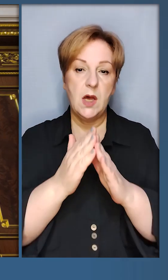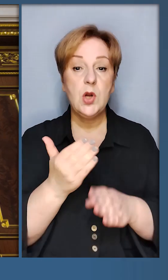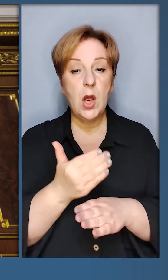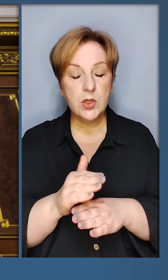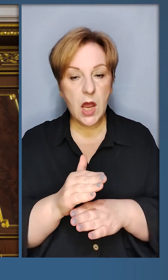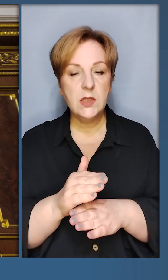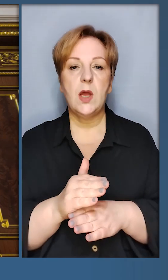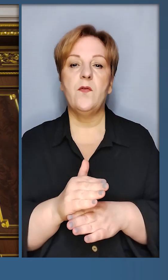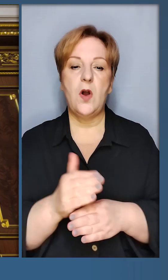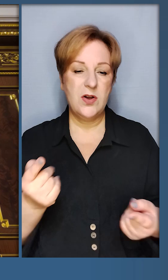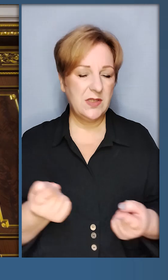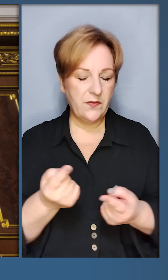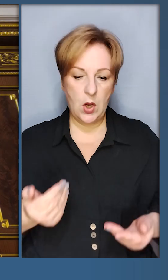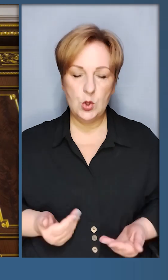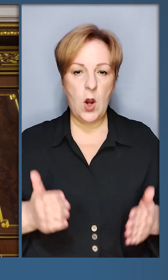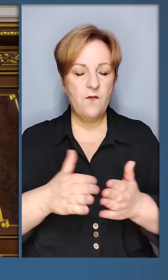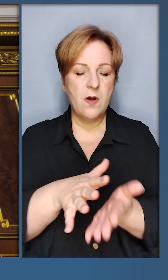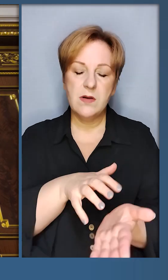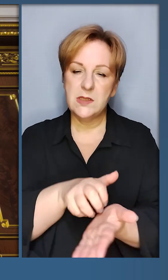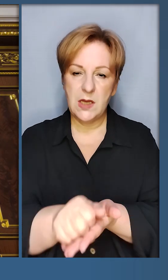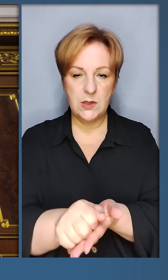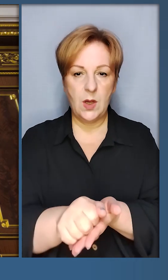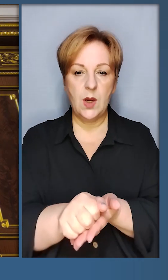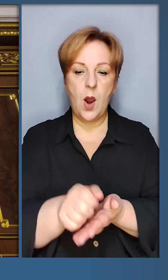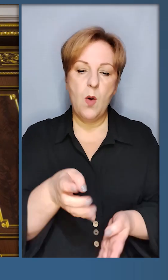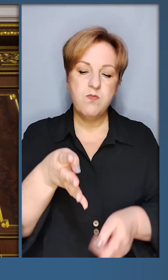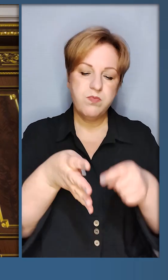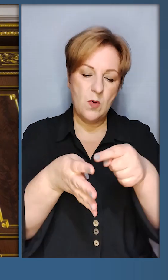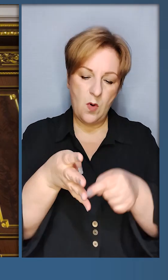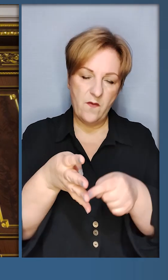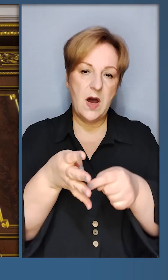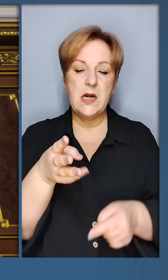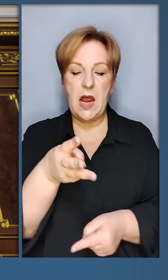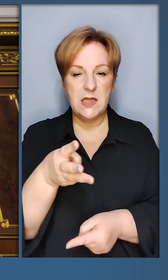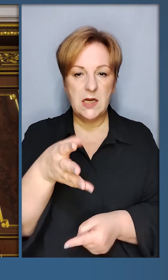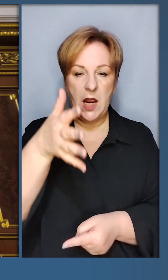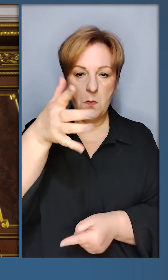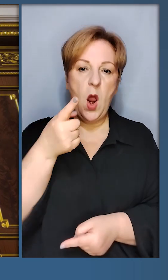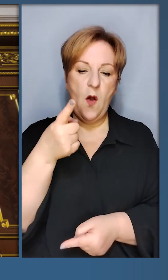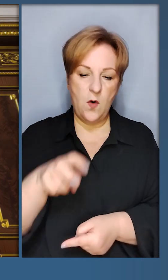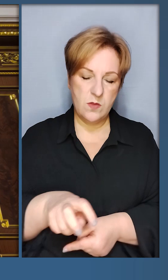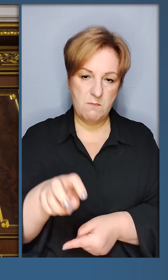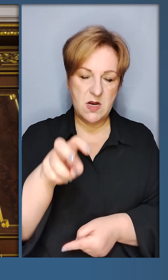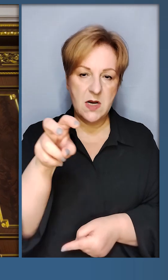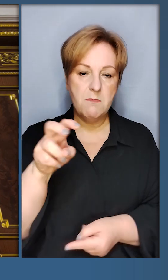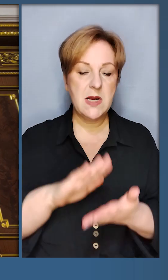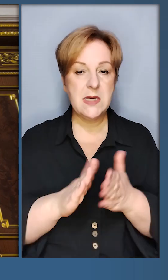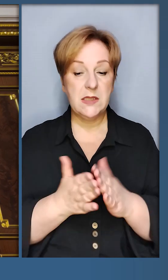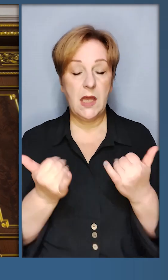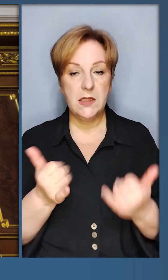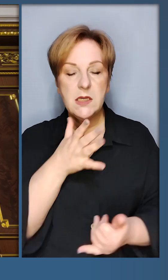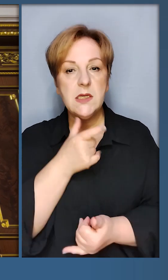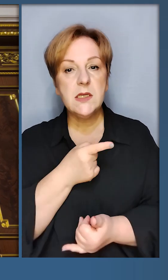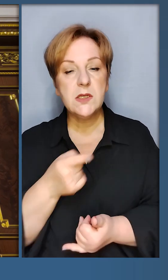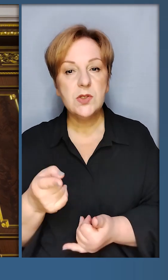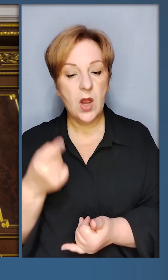Частина звичайного житлового будинку зруйнована поверхи з 3 по 5 в одному з під'їздів. Станом на